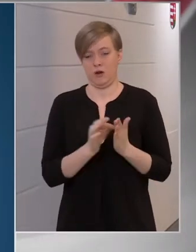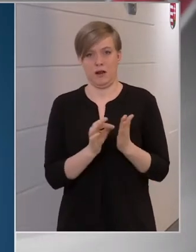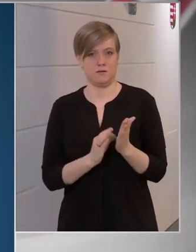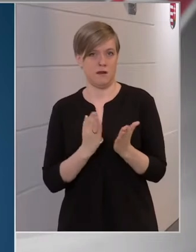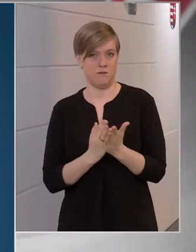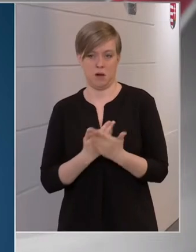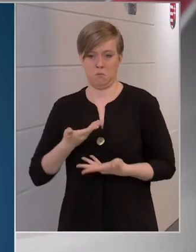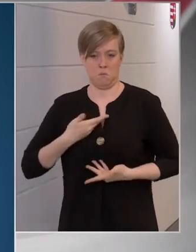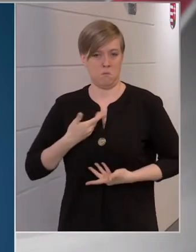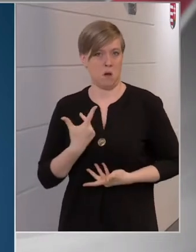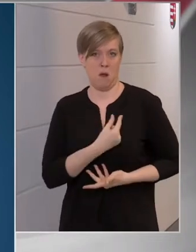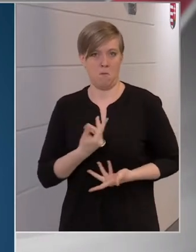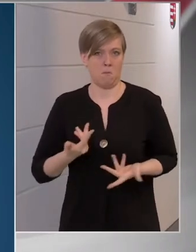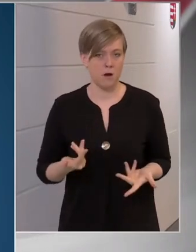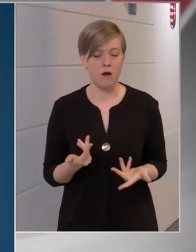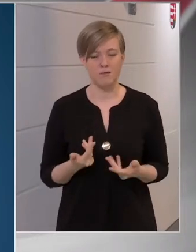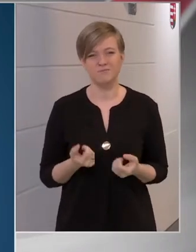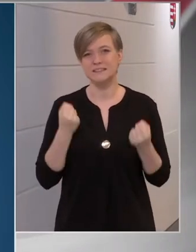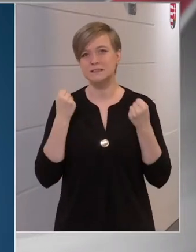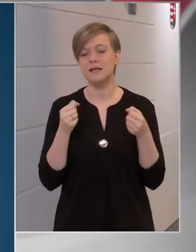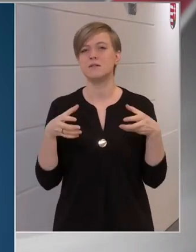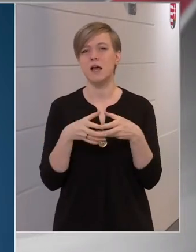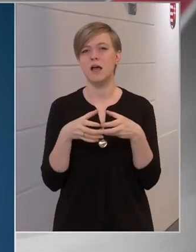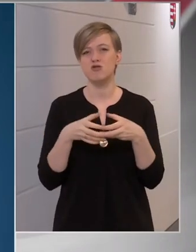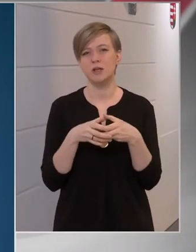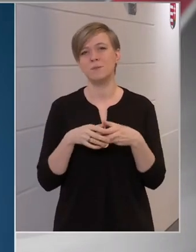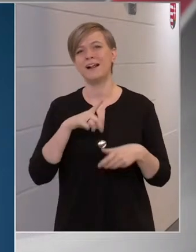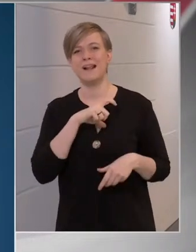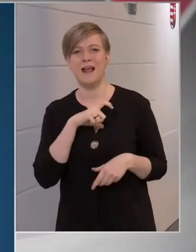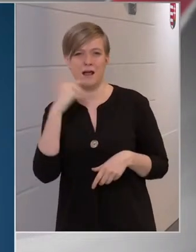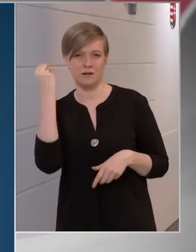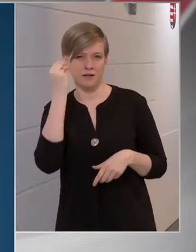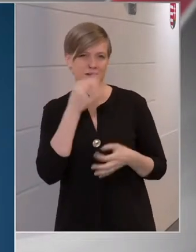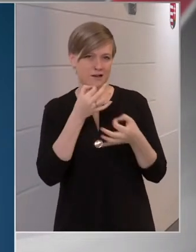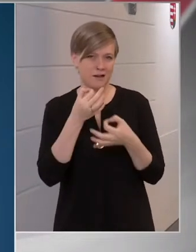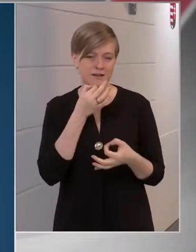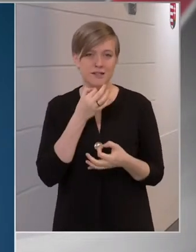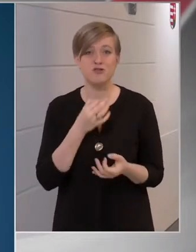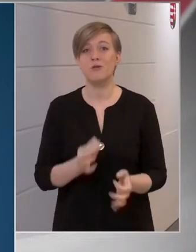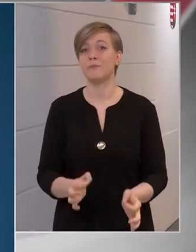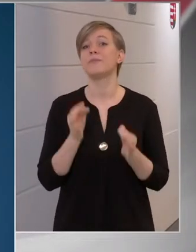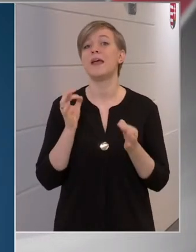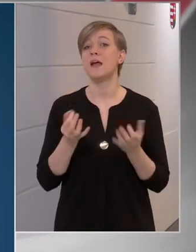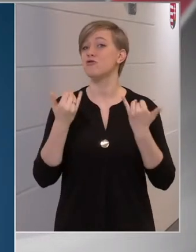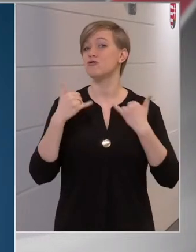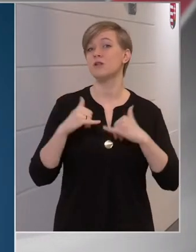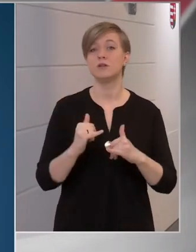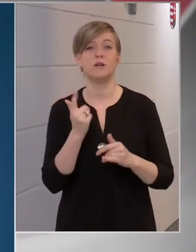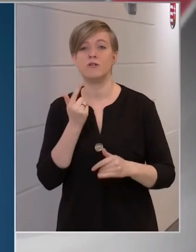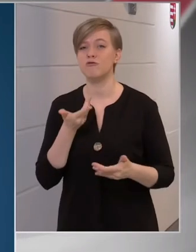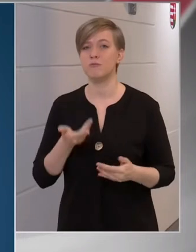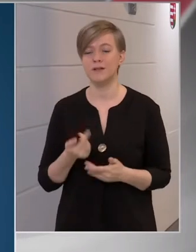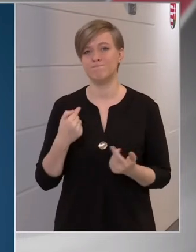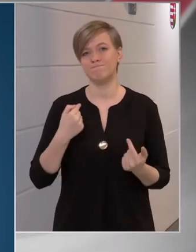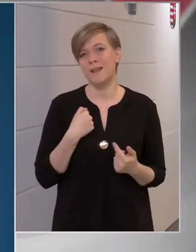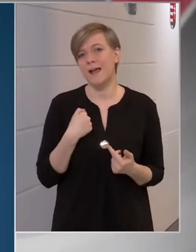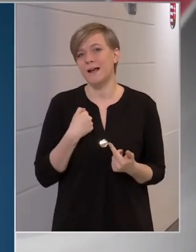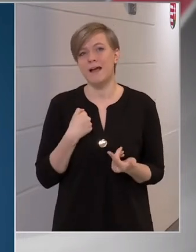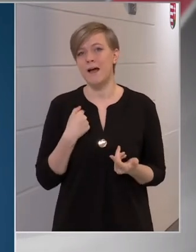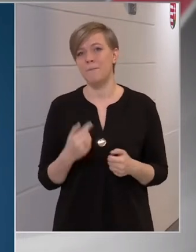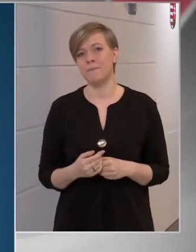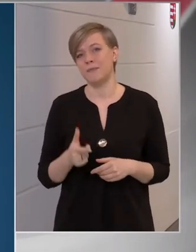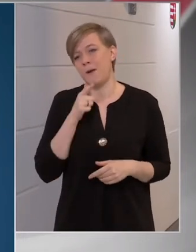oltásra, és ő még nem kapta meg. Tehát ez egy nehéz társadalomélektani kérdés. Én szerintem a helyes kínulási pont az az, hogy nekem attól